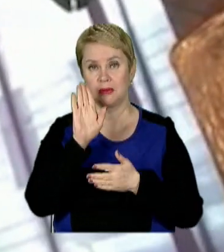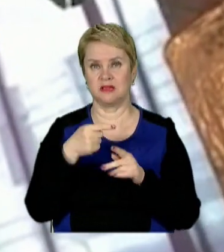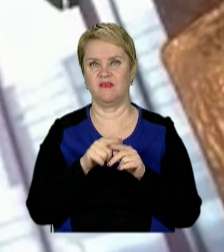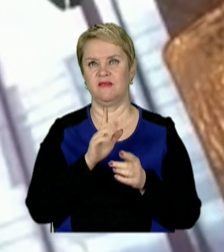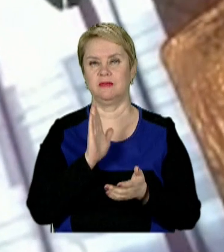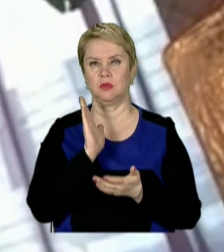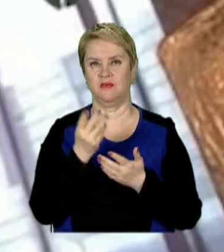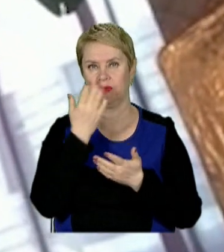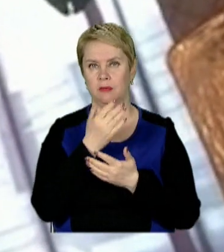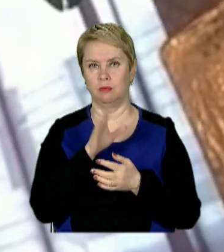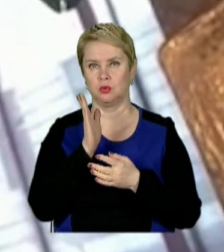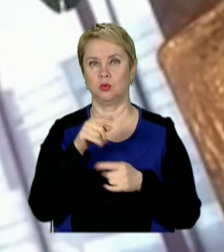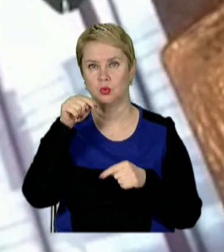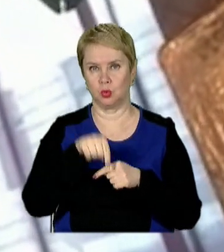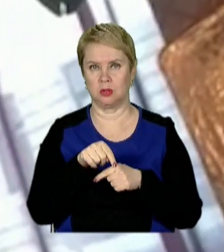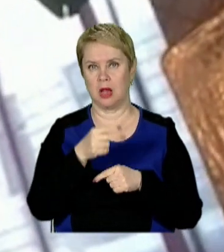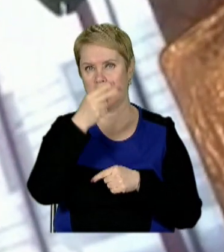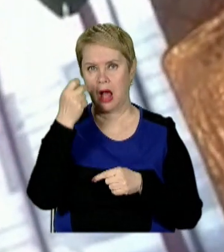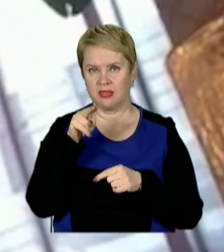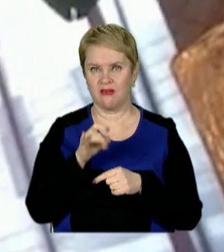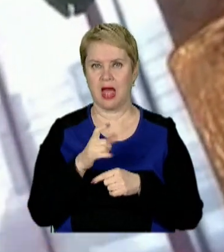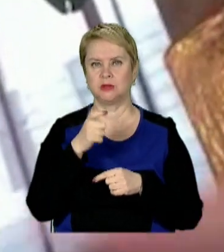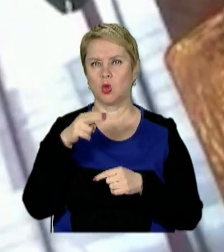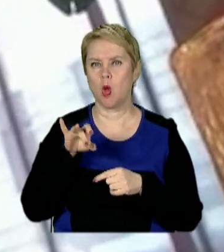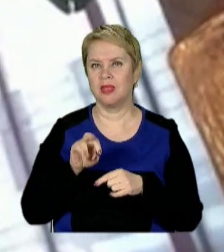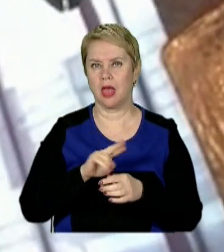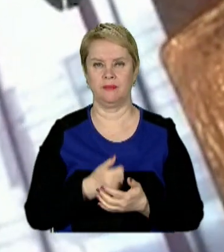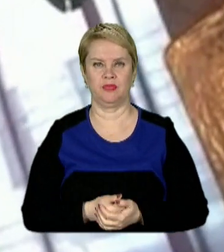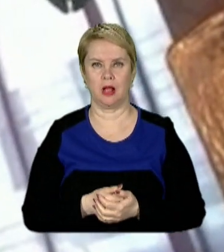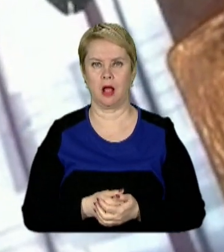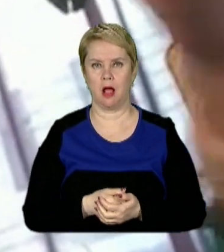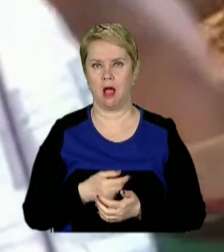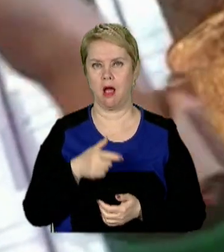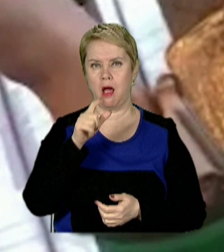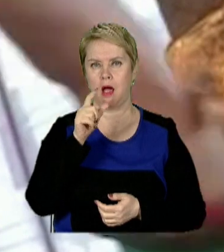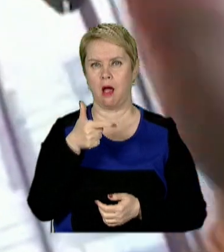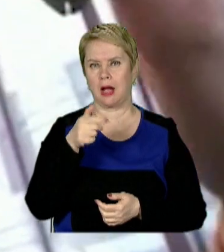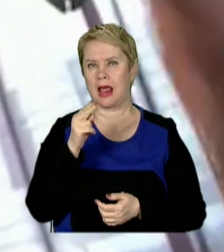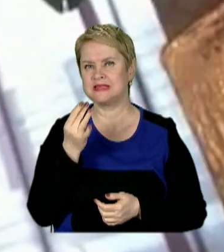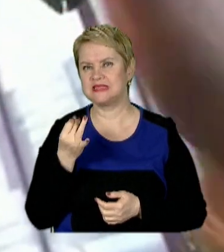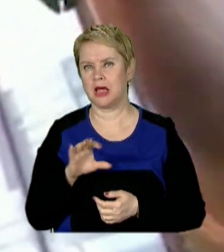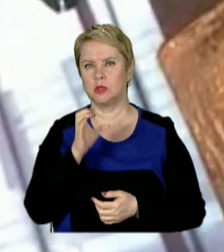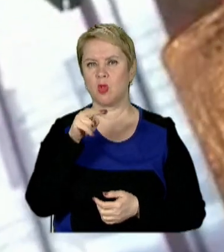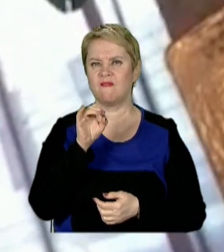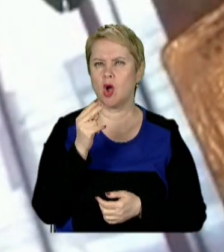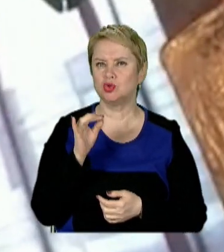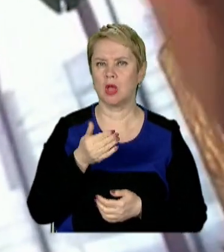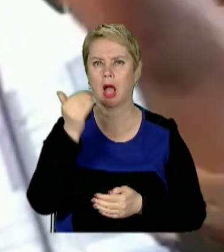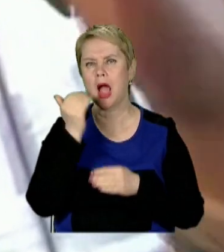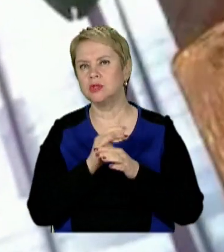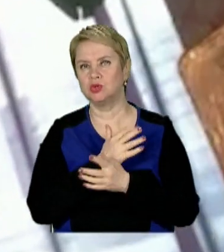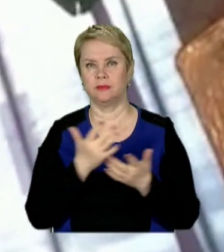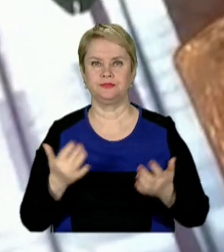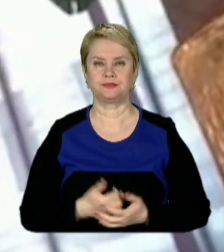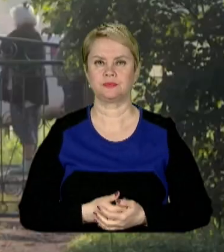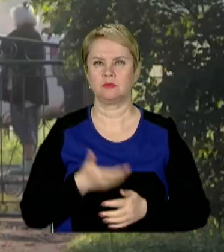вийде фільм «Прокат тут» – Латвія, Литва, Естонія. Далі Греція, далі Словаччина, Чехія,